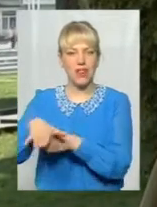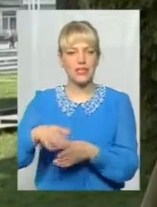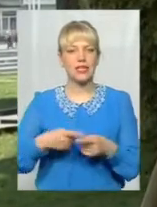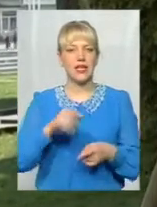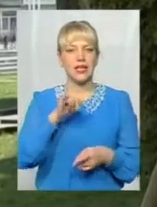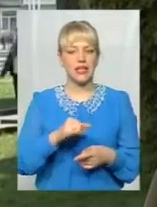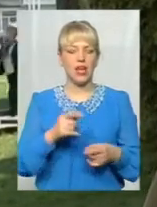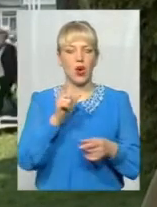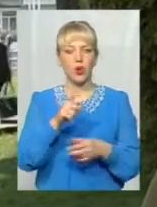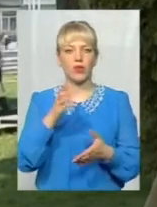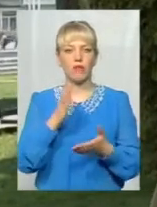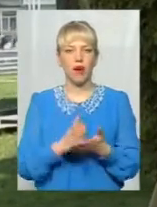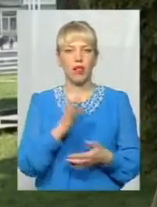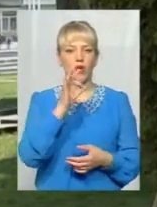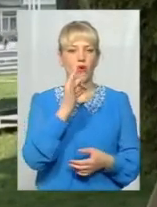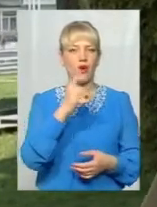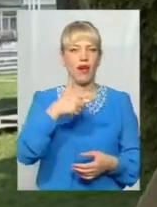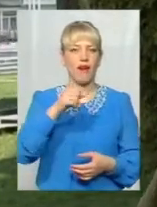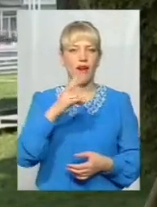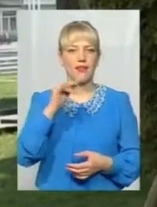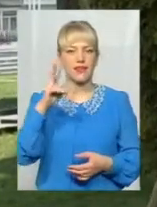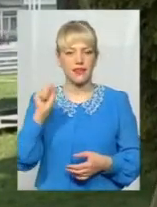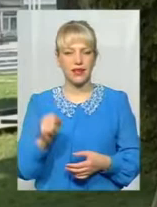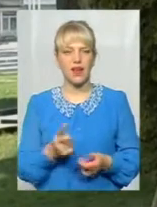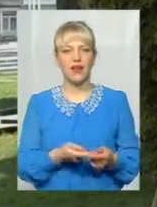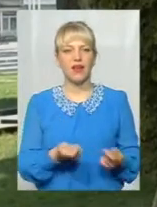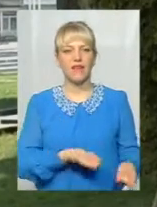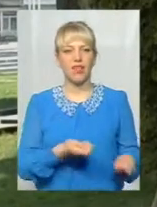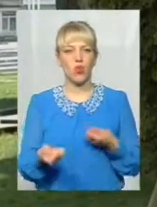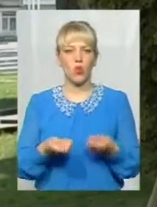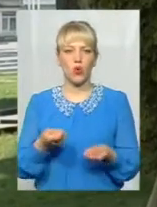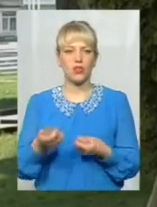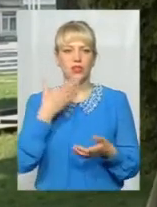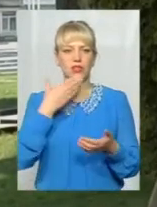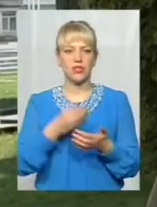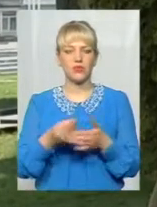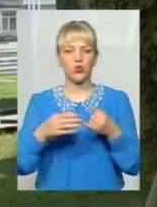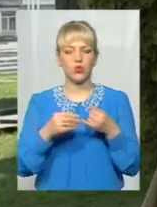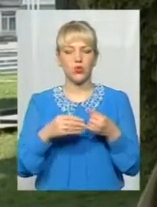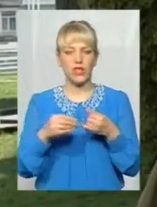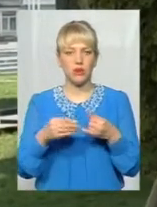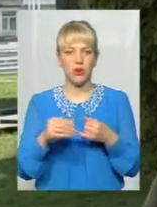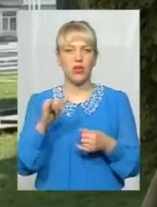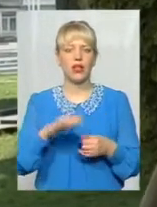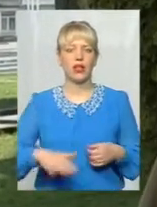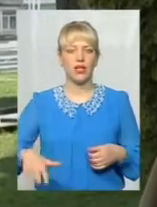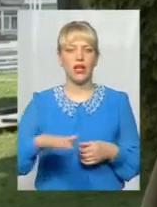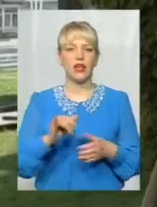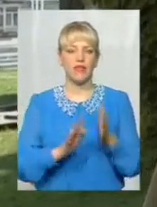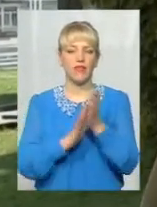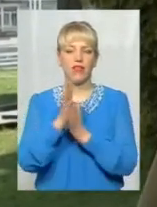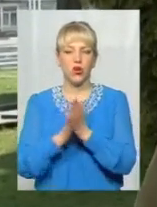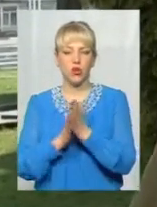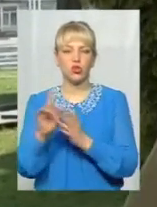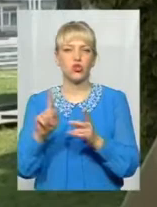самі органічні поживні речовини, вони вносили назад на свої земельні ділянки і вирощували те, що їм потрібно